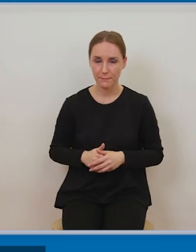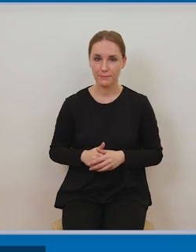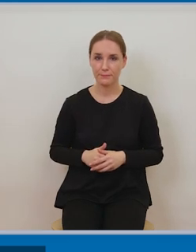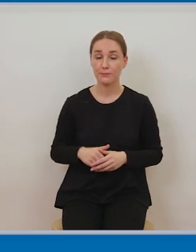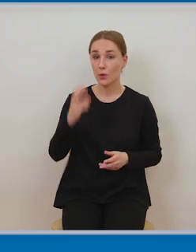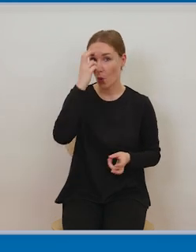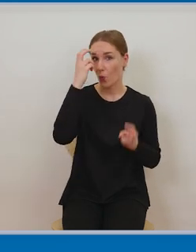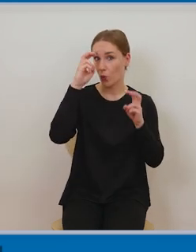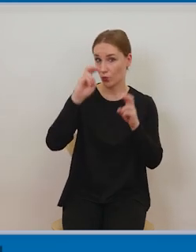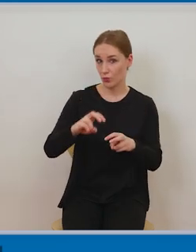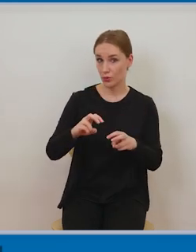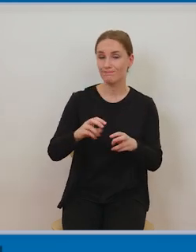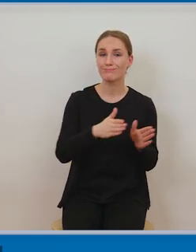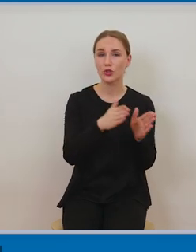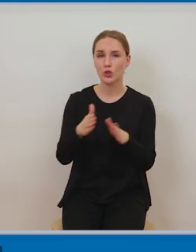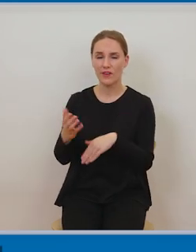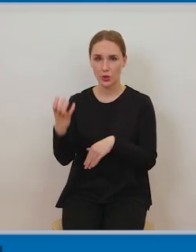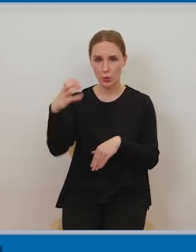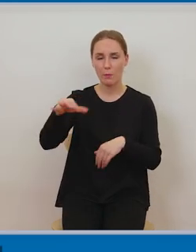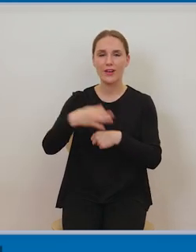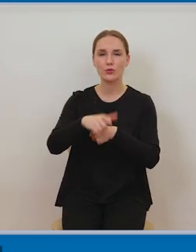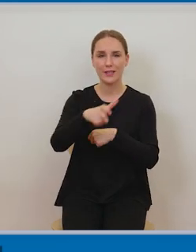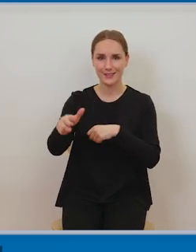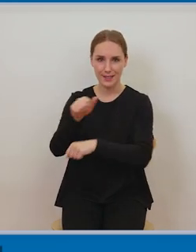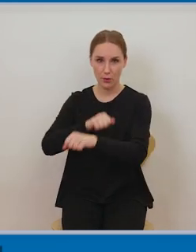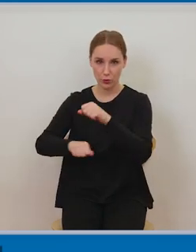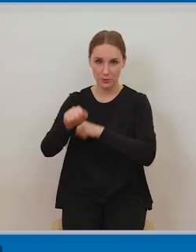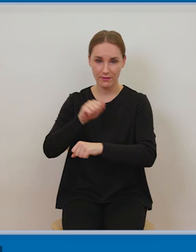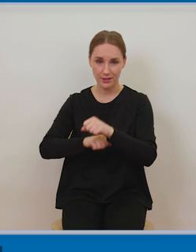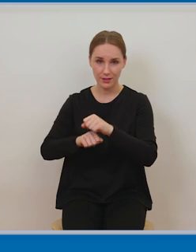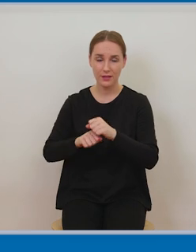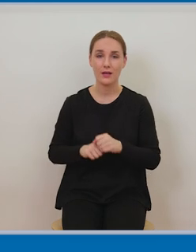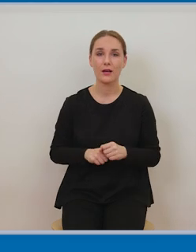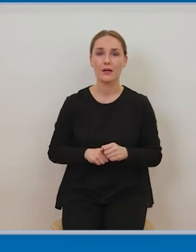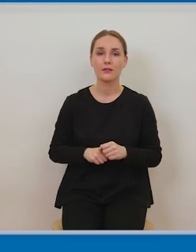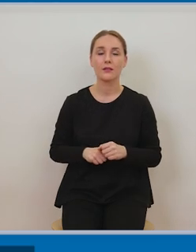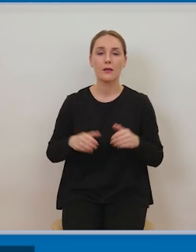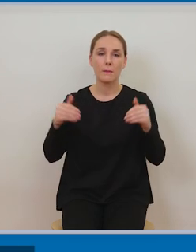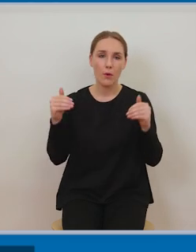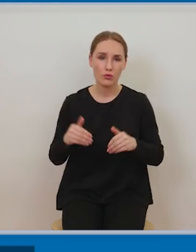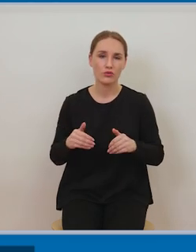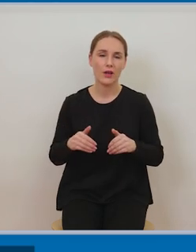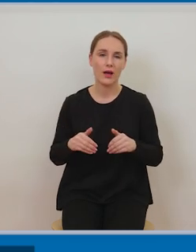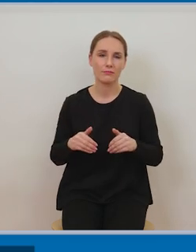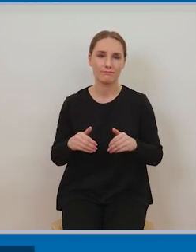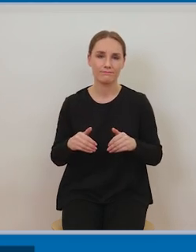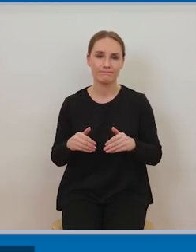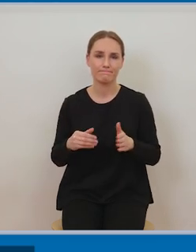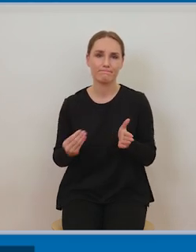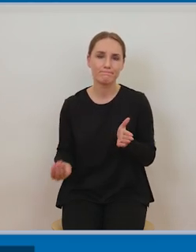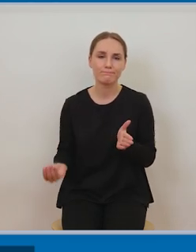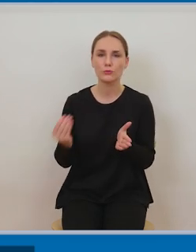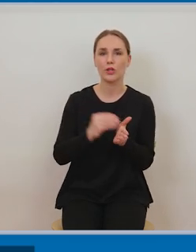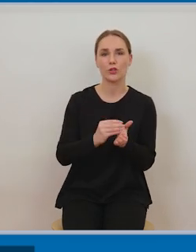utworu, a więc może to być komentarz, jakaś dodatkowa informacja, która pozwoli na